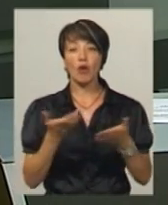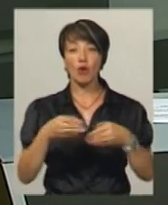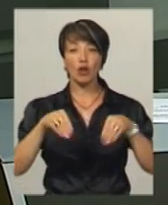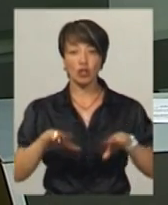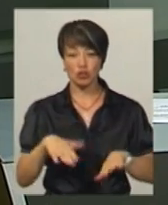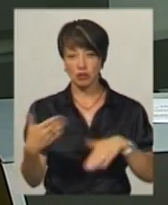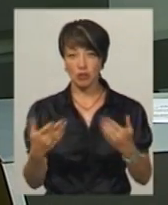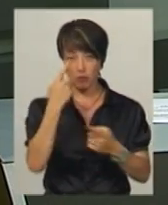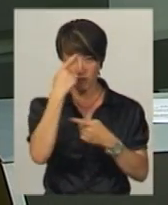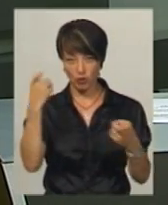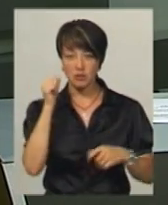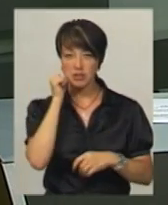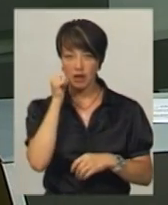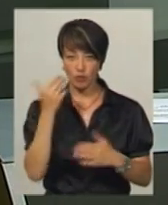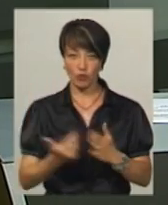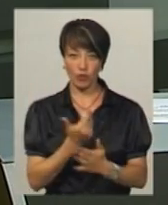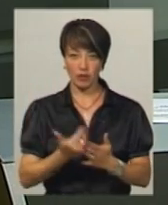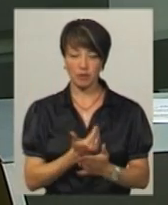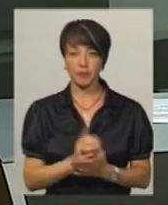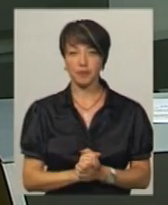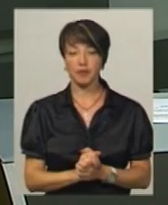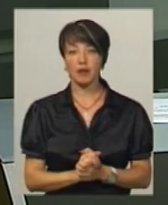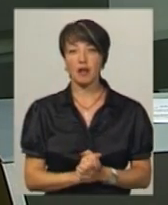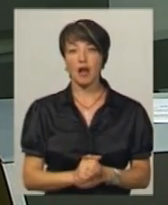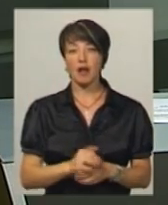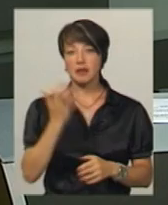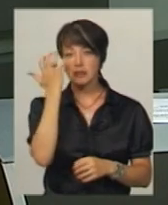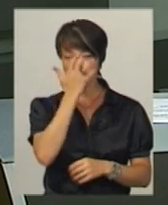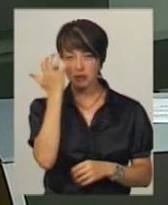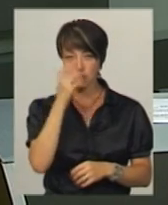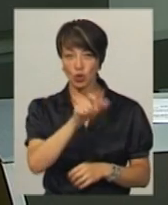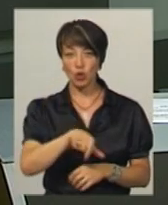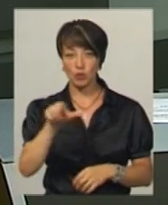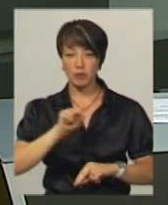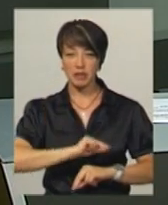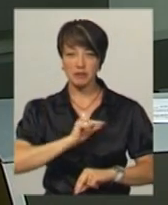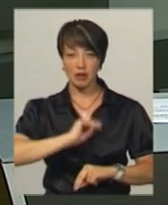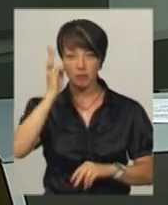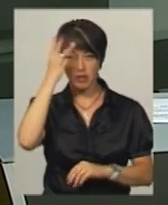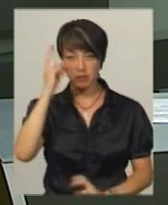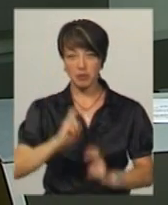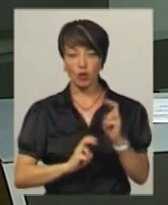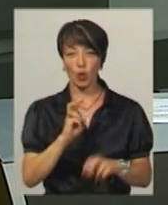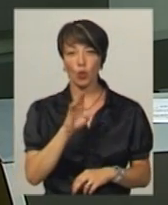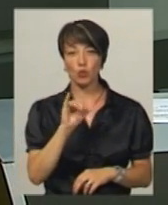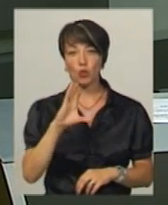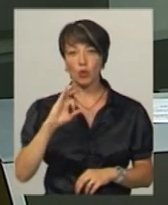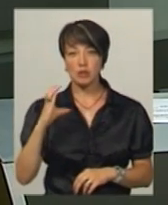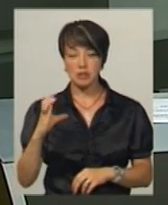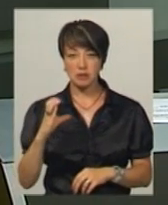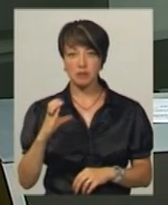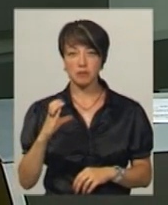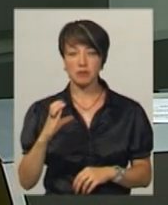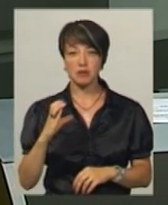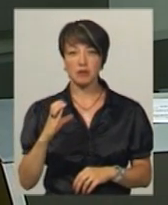прийдуть сторони, ми повідомимо завтра у випусках новин. Нагадаю, незрячі та слабозорі працівники Хмельницького підприємства «Об'єднання